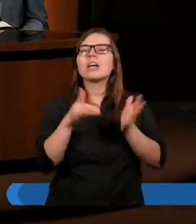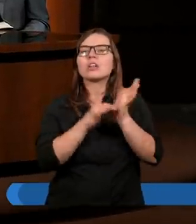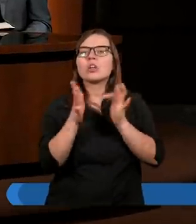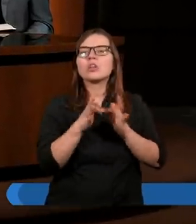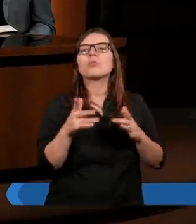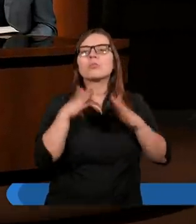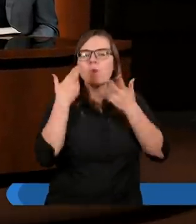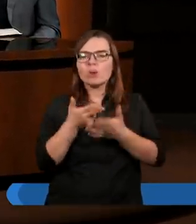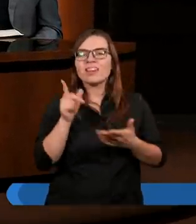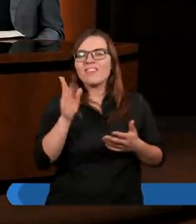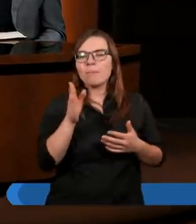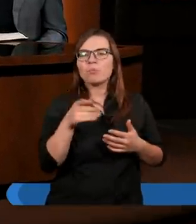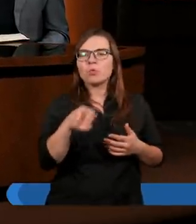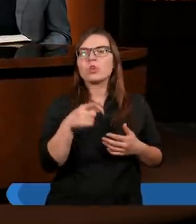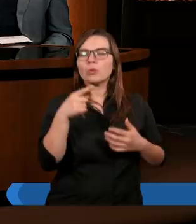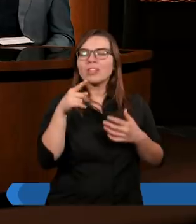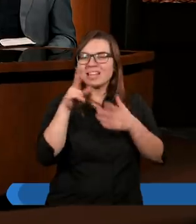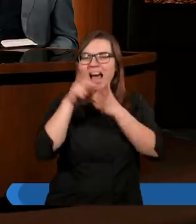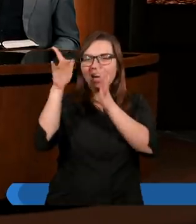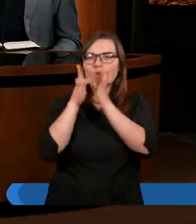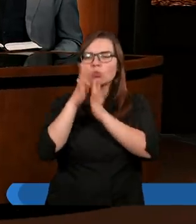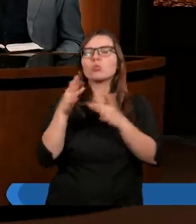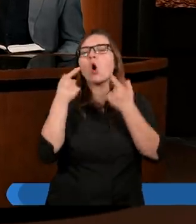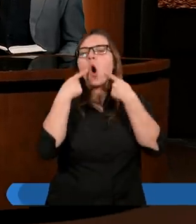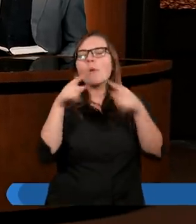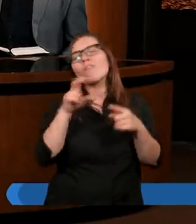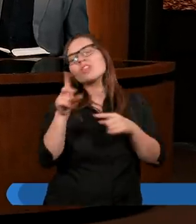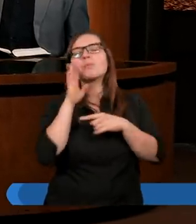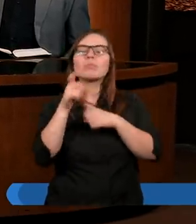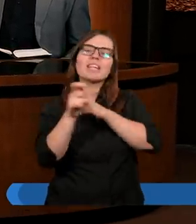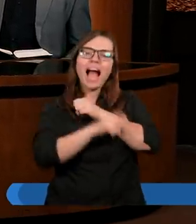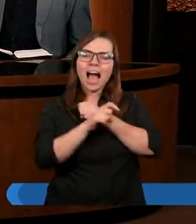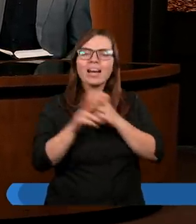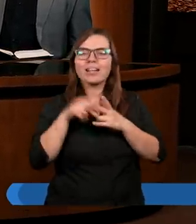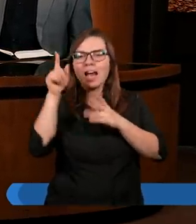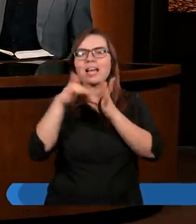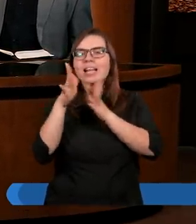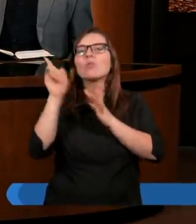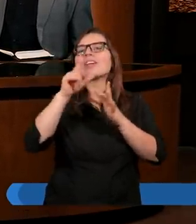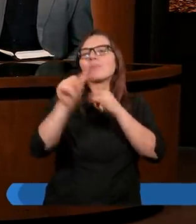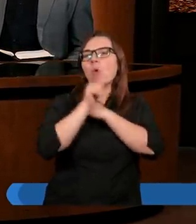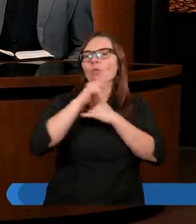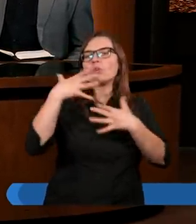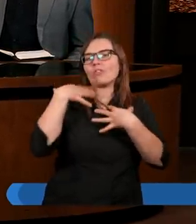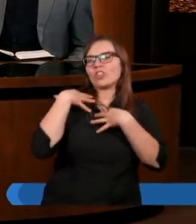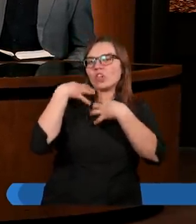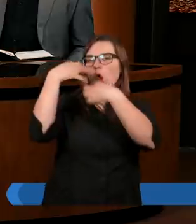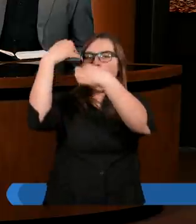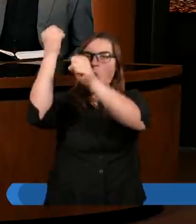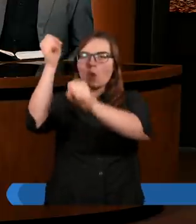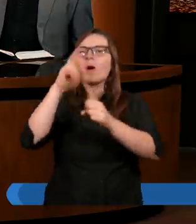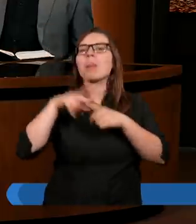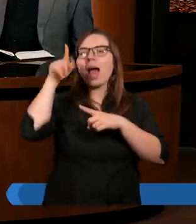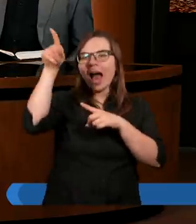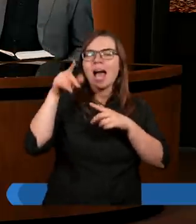spoczywa później odpowiedzialność, czy kara z tego powodu. Wziął na